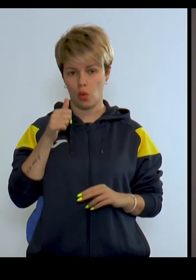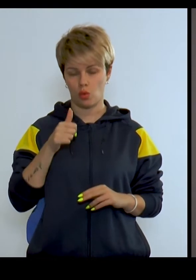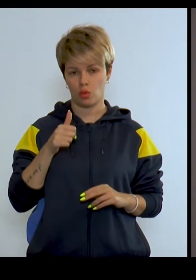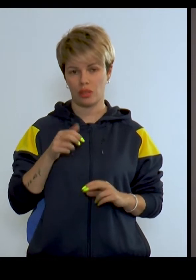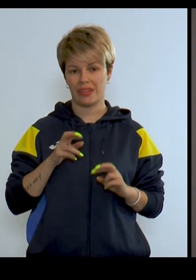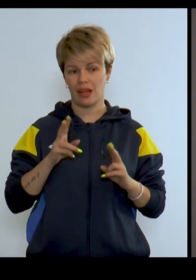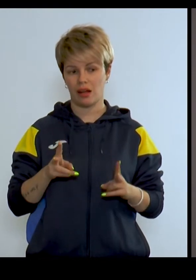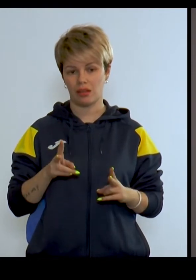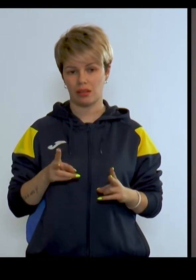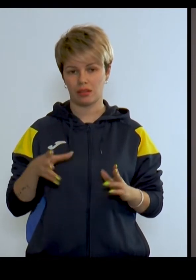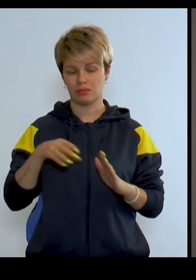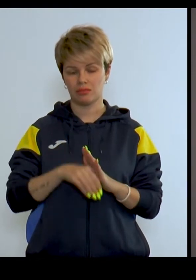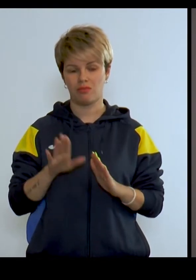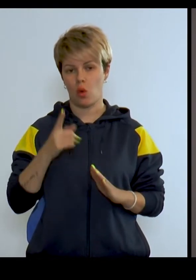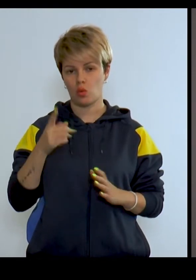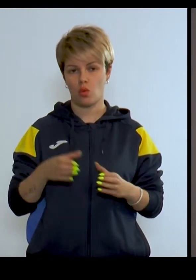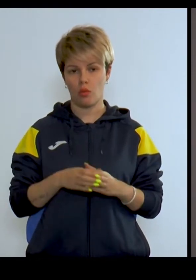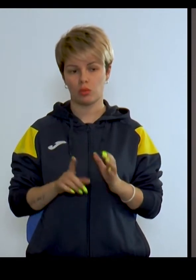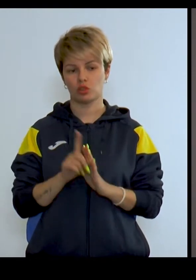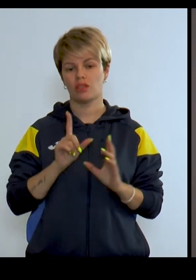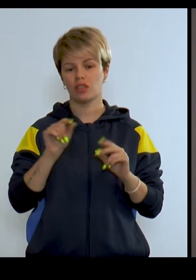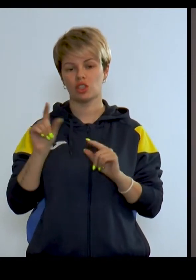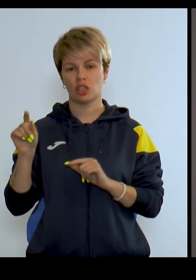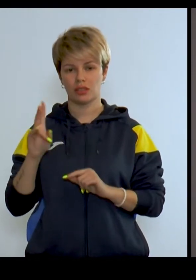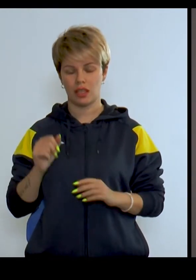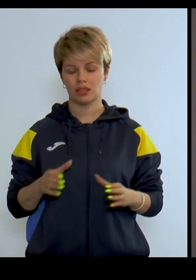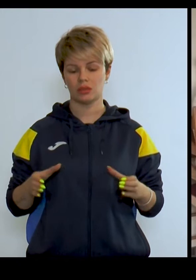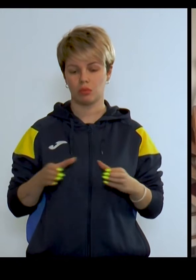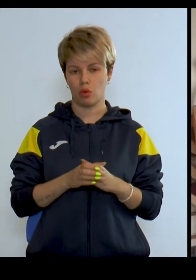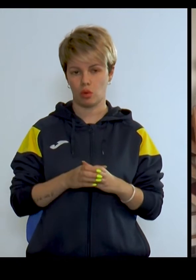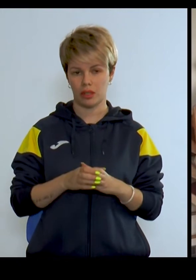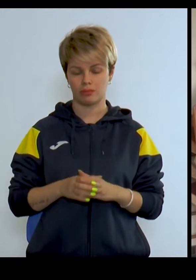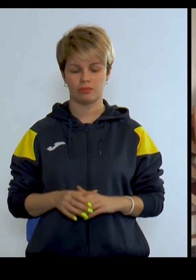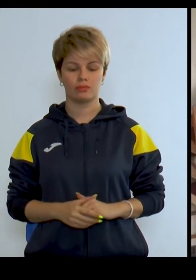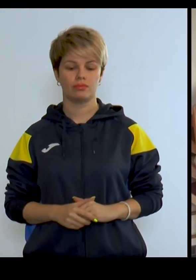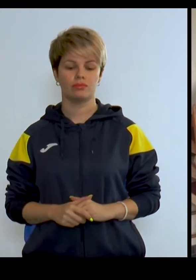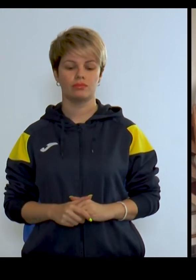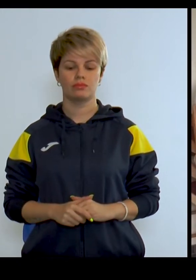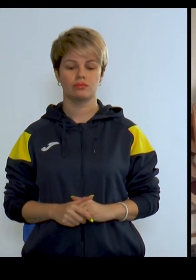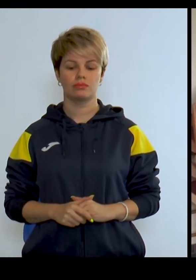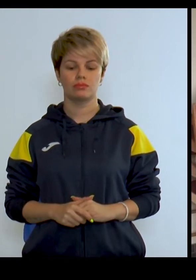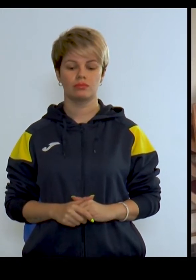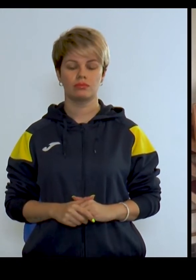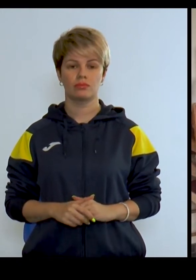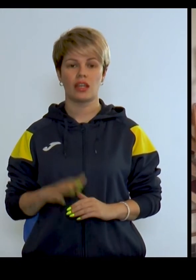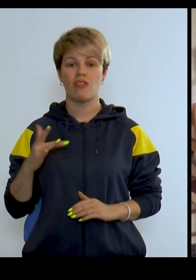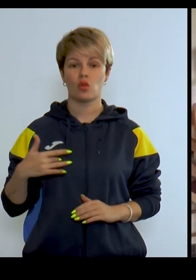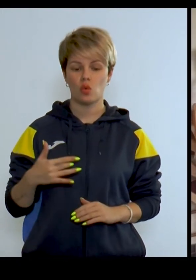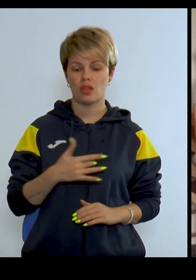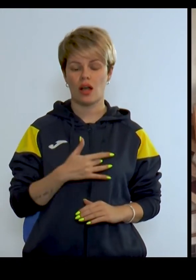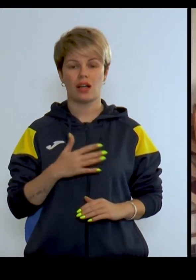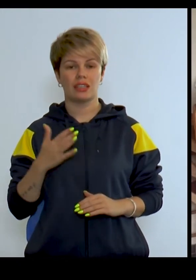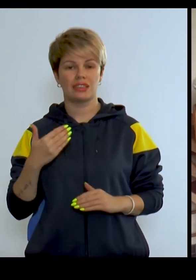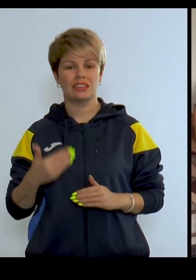як склалися в єдину команду почали виїжджати на збори І середини і до п'ятки Крутяк